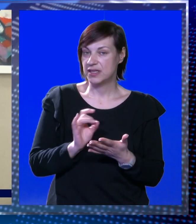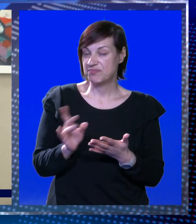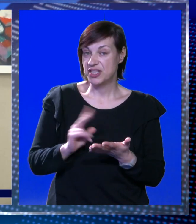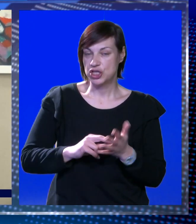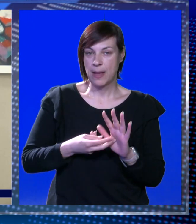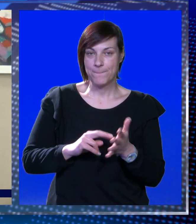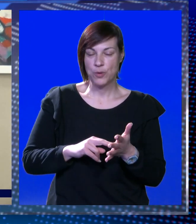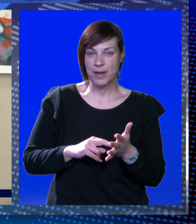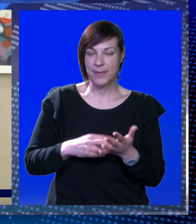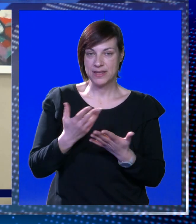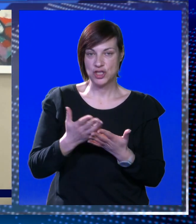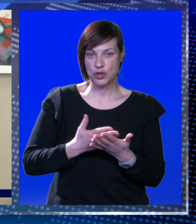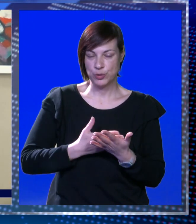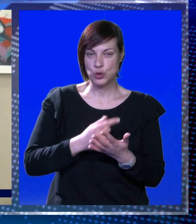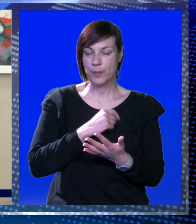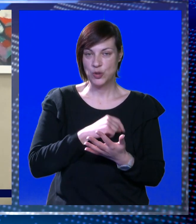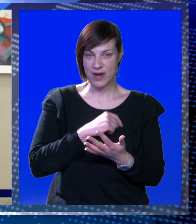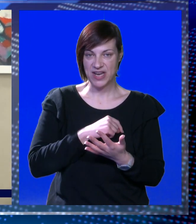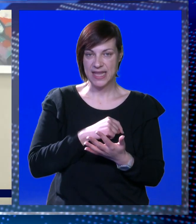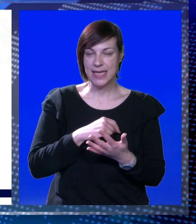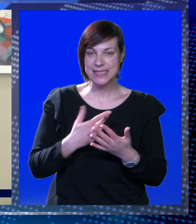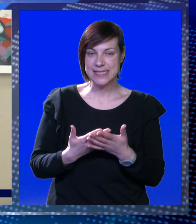ništa problematično u postupanju ravnateljice.